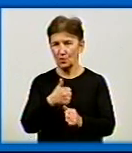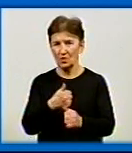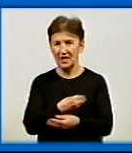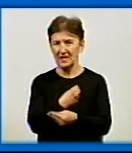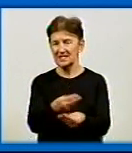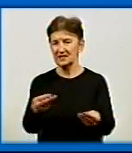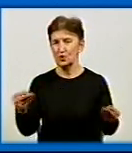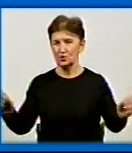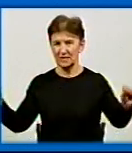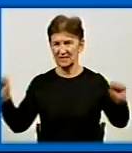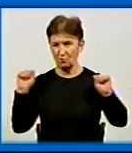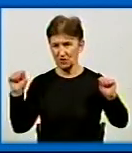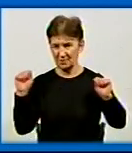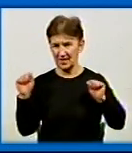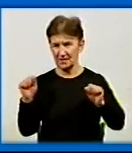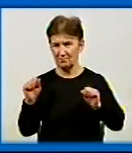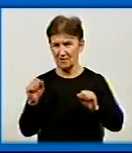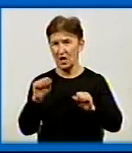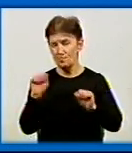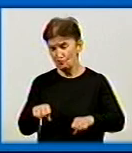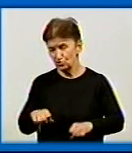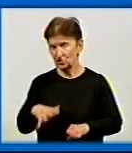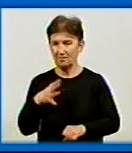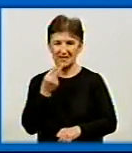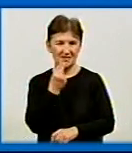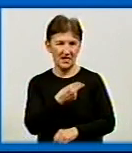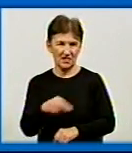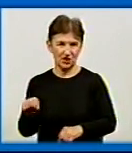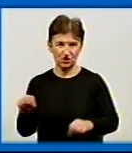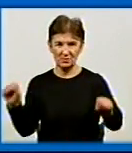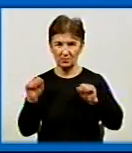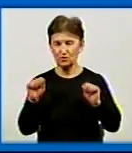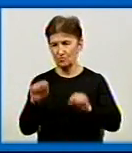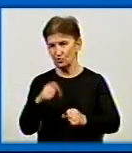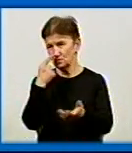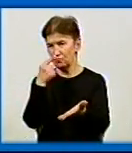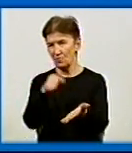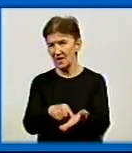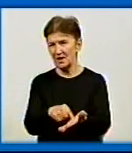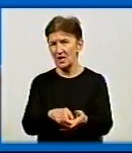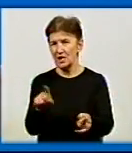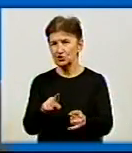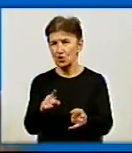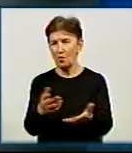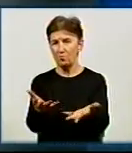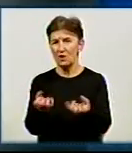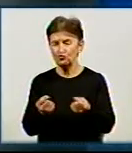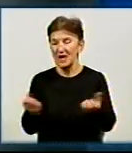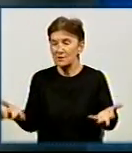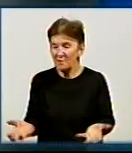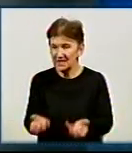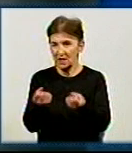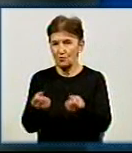матеріальну підтримку. Вони можуть стати найкращим спортсменом, а можуть просто потрапити до числа тих, які отримують підтримку від обласної влади.